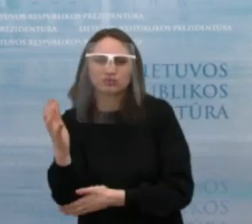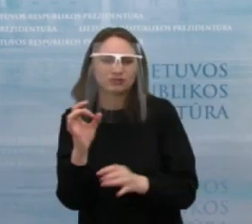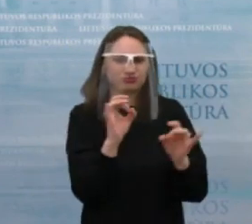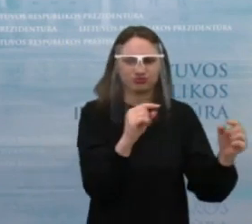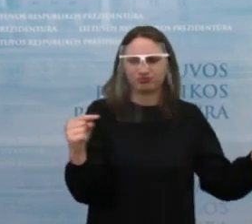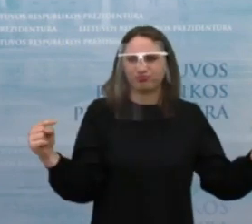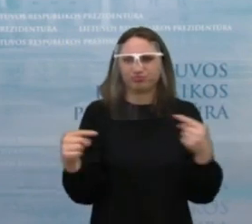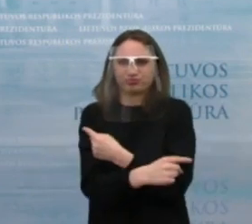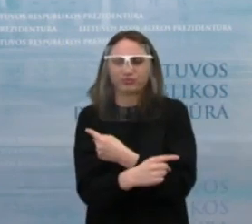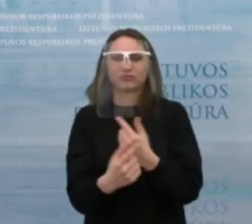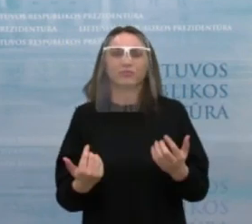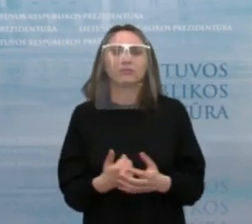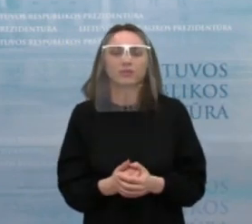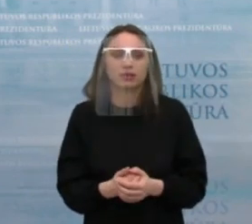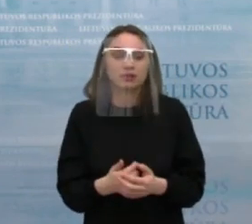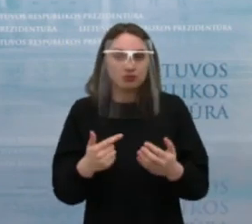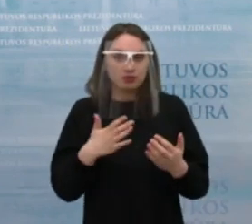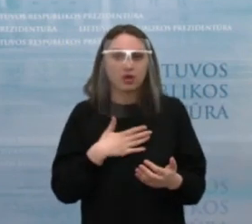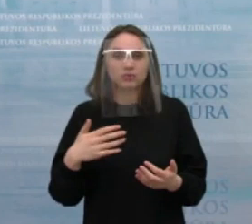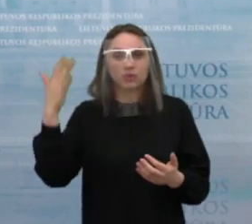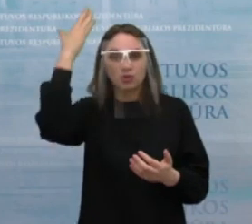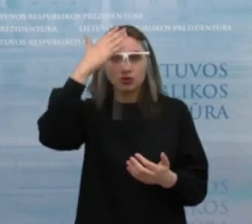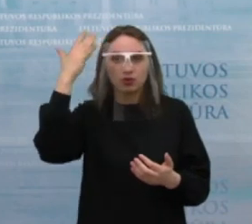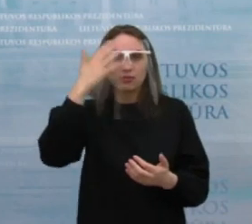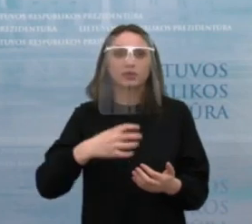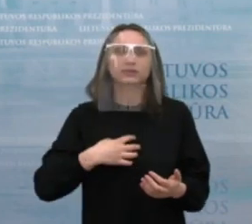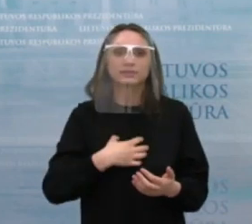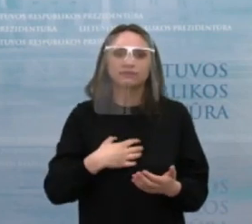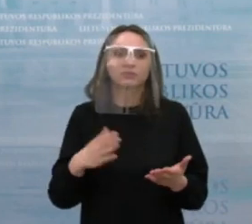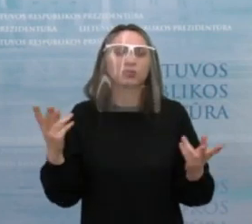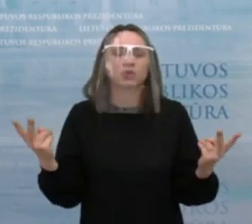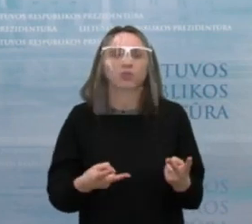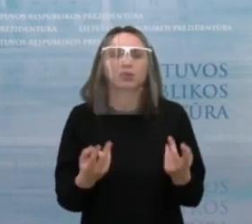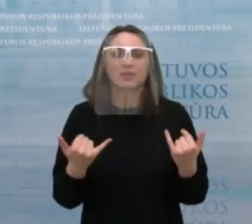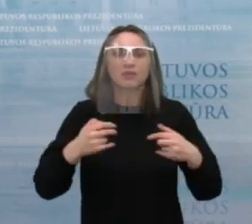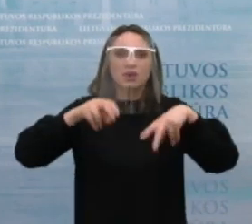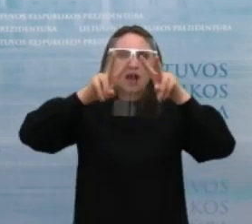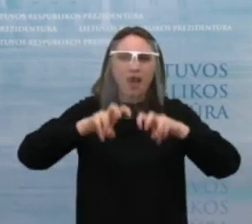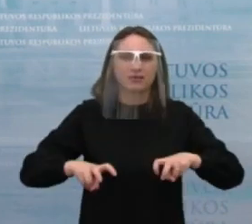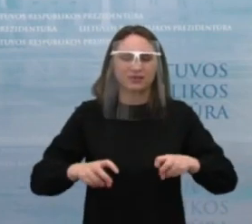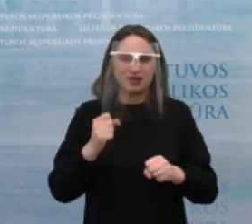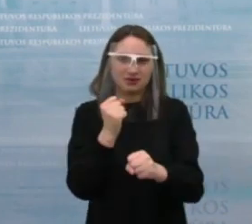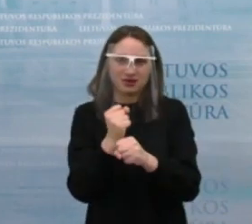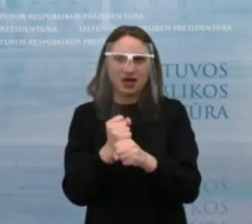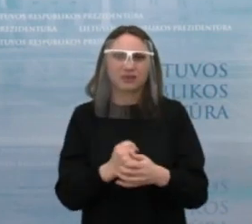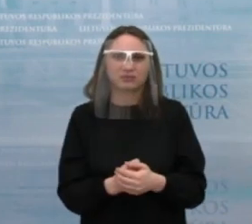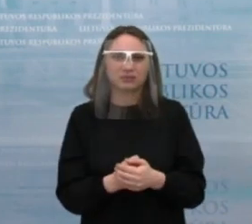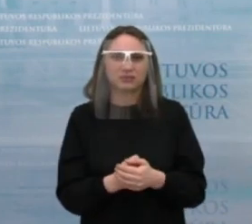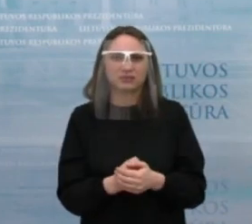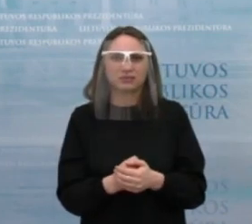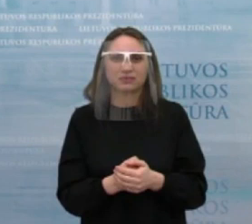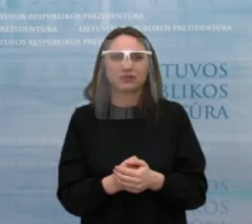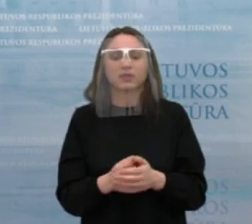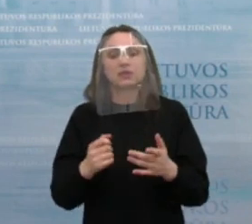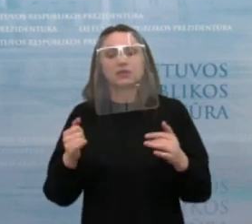siekia skirtingų tikslų. Ir man atrodo, yra labai svarbus tas analitines darbas dabar, kad mes galėtume priimti geriausius sprendimus,